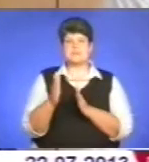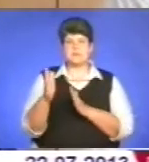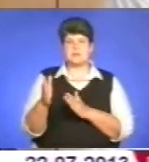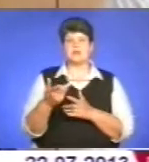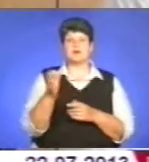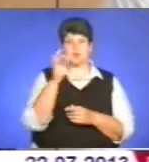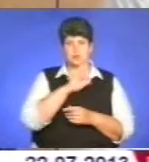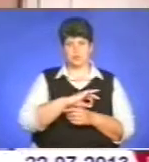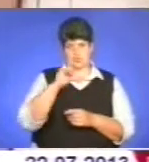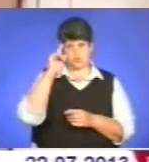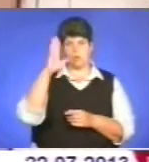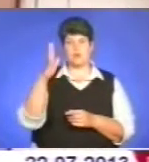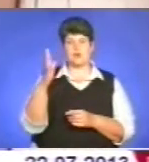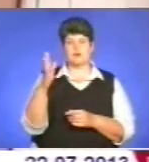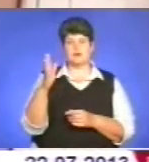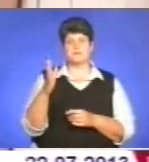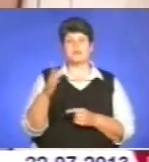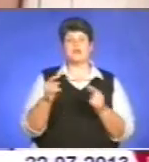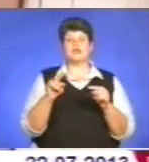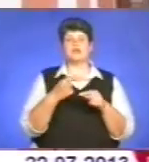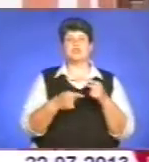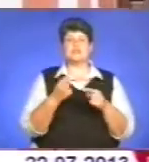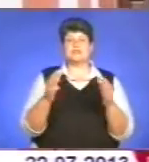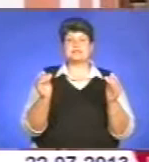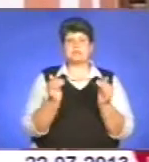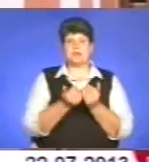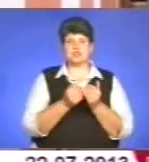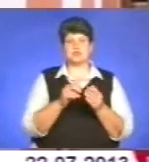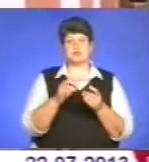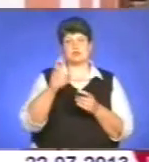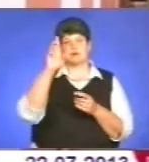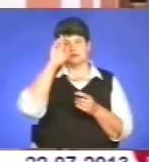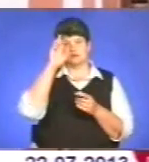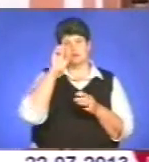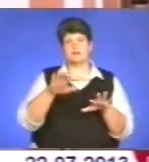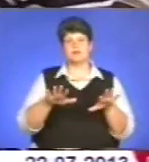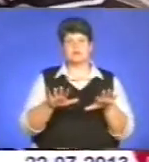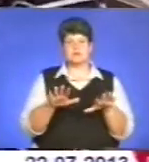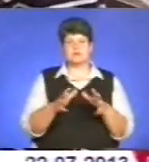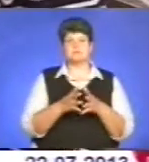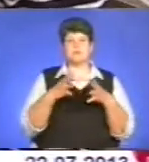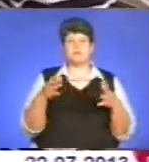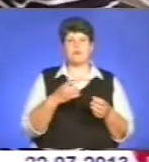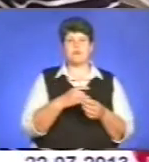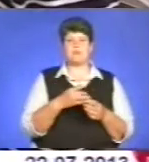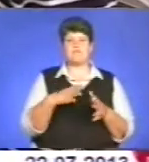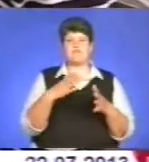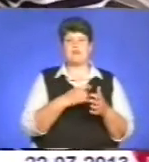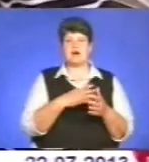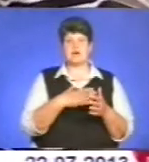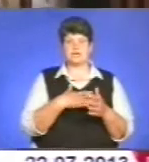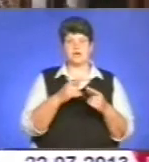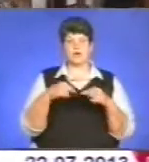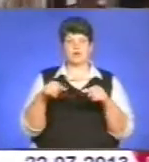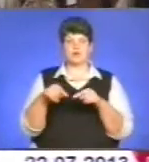користується популярністю. Через зменшення кількості бюджетних місць у державних вишах більше абітурієнтів у приватних. Однак сюди приходять